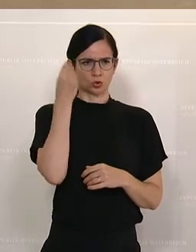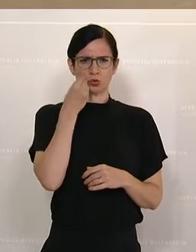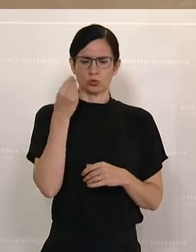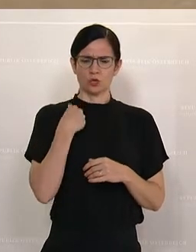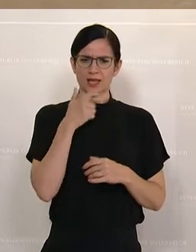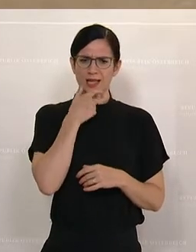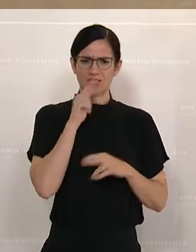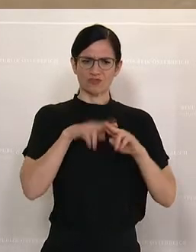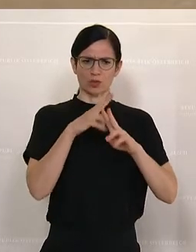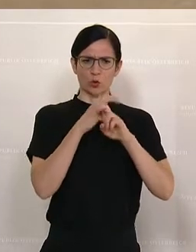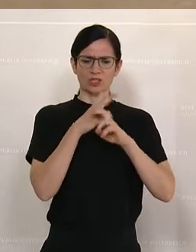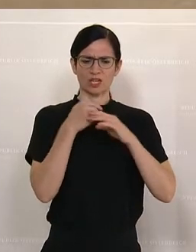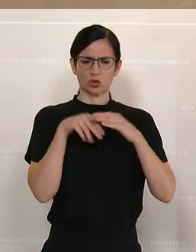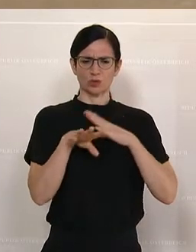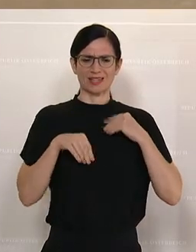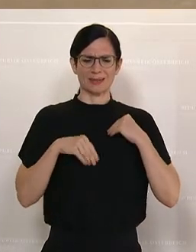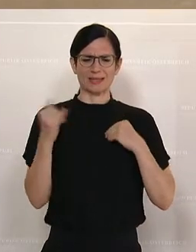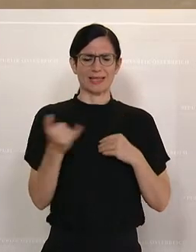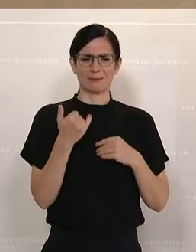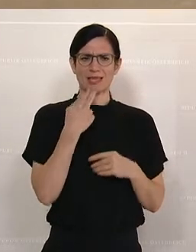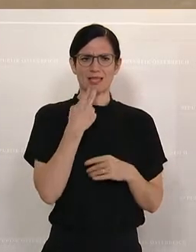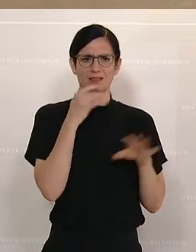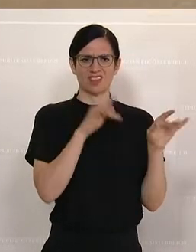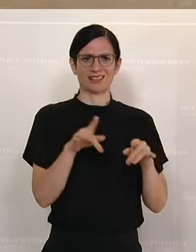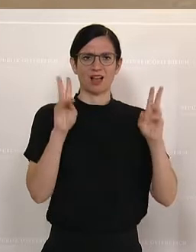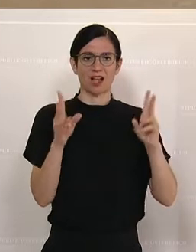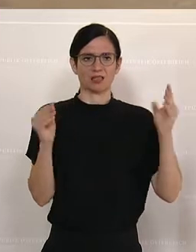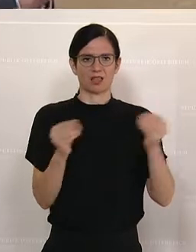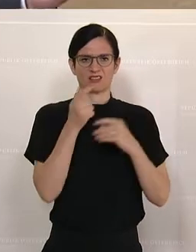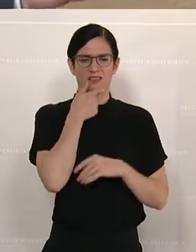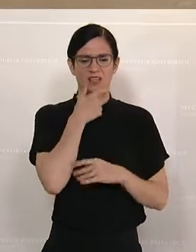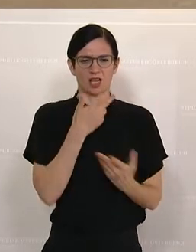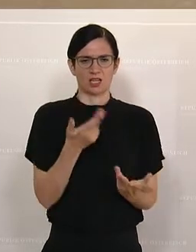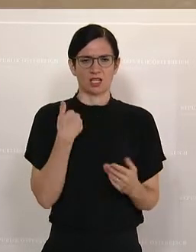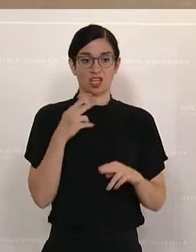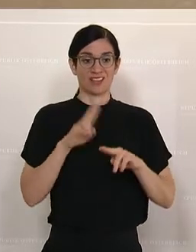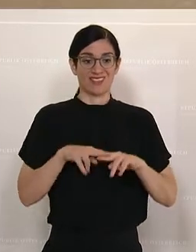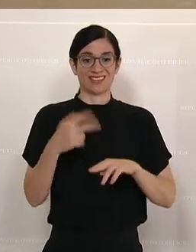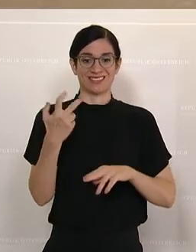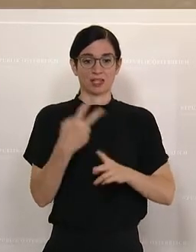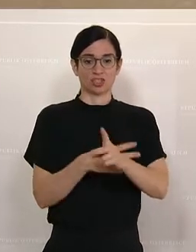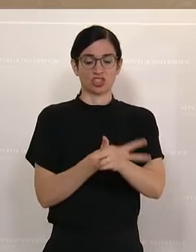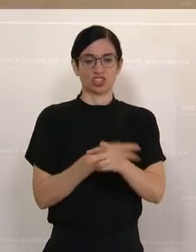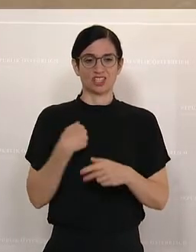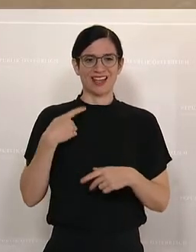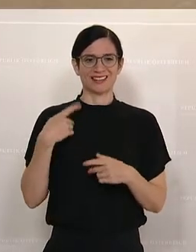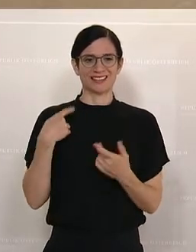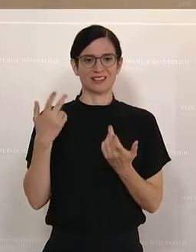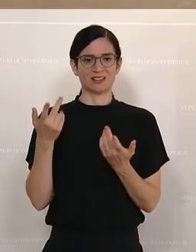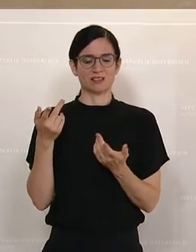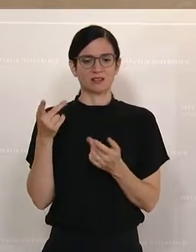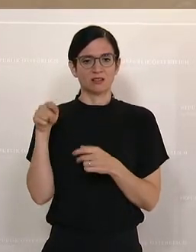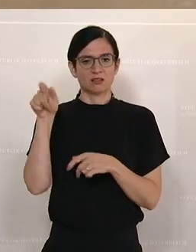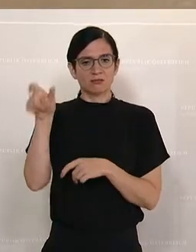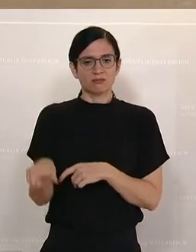österreichisches Unternehmen kommen, dann sind immer Leute da, die Englisch können. Und wenn daher der Drittstaatsangehörige Englisch kann, dann muss das auch reichen,